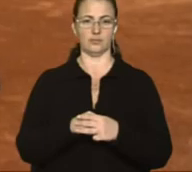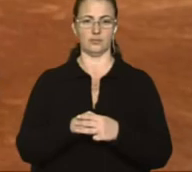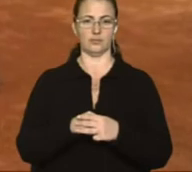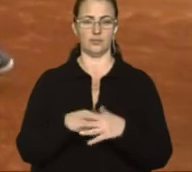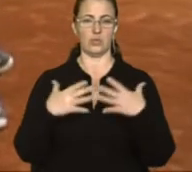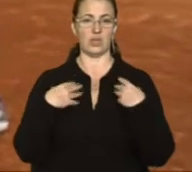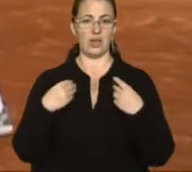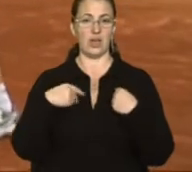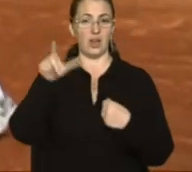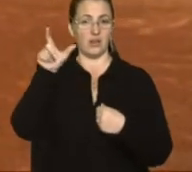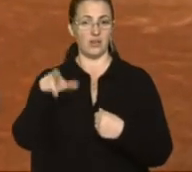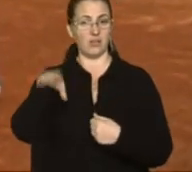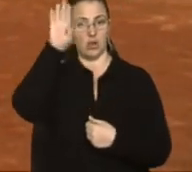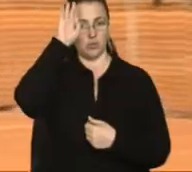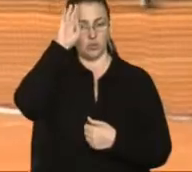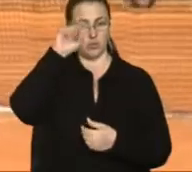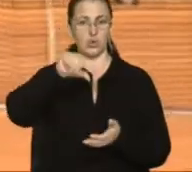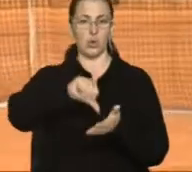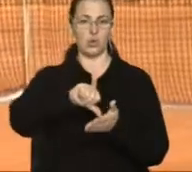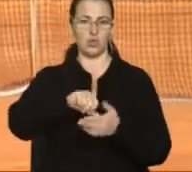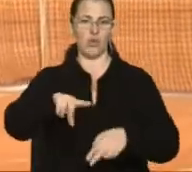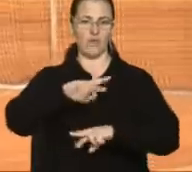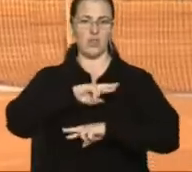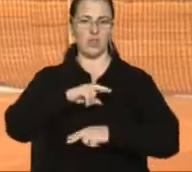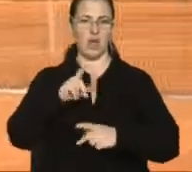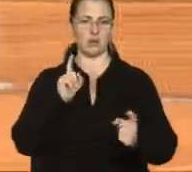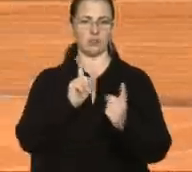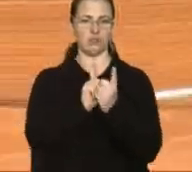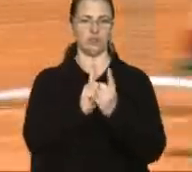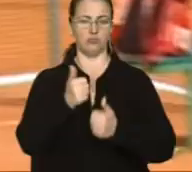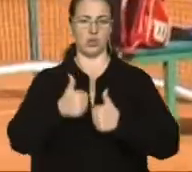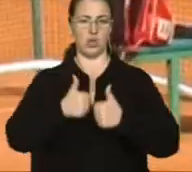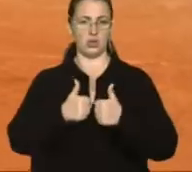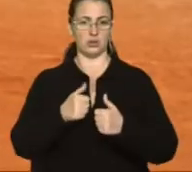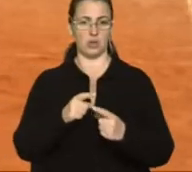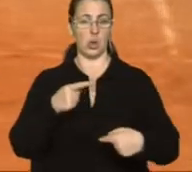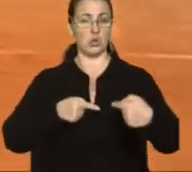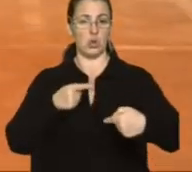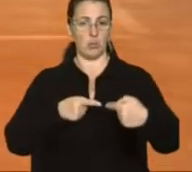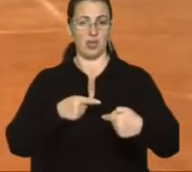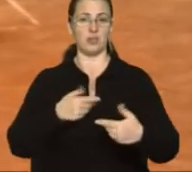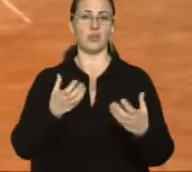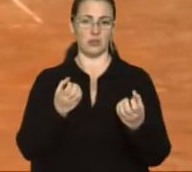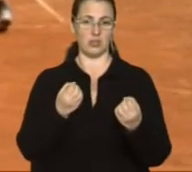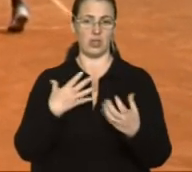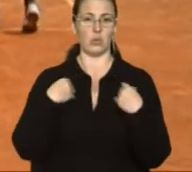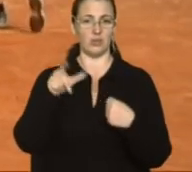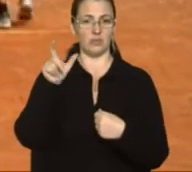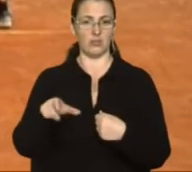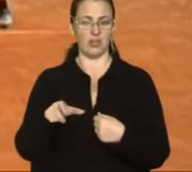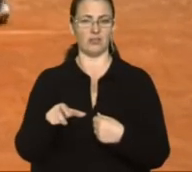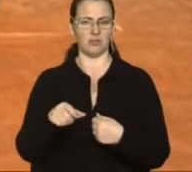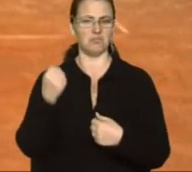Вів'янин Назар Федоришин грає фінальний поєдинок. Його суперником є ще один львівський тенісист. Назар здолав свого суперника